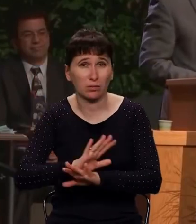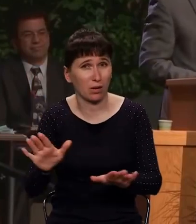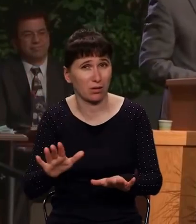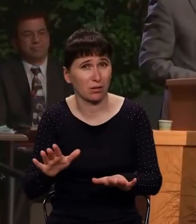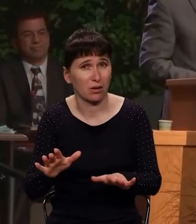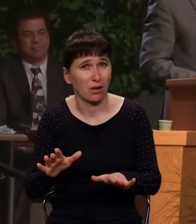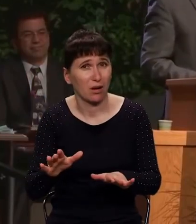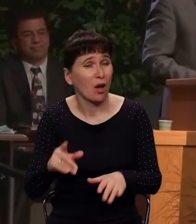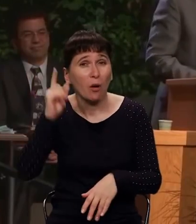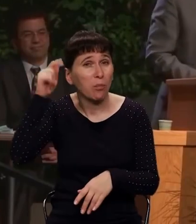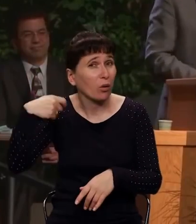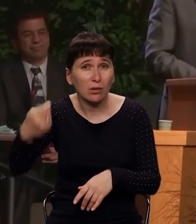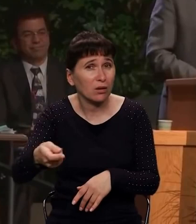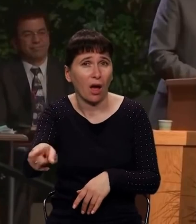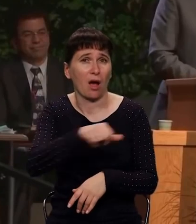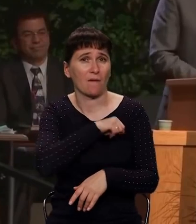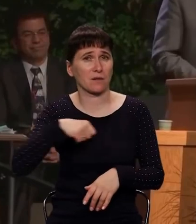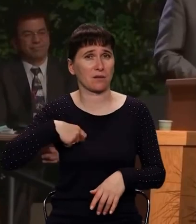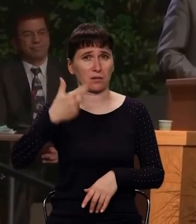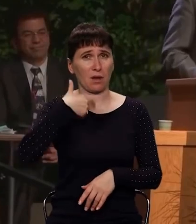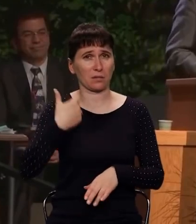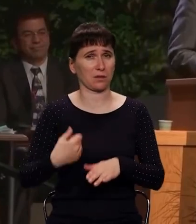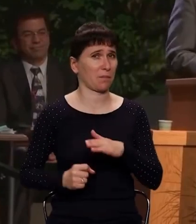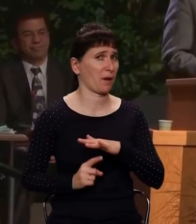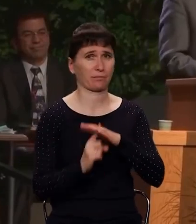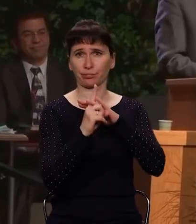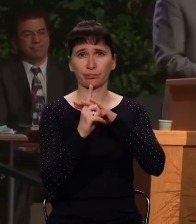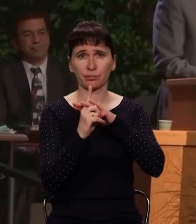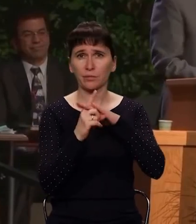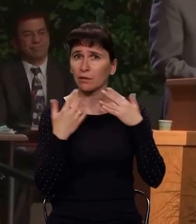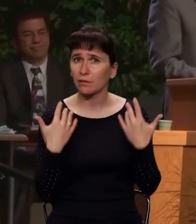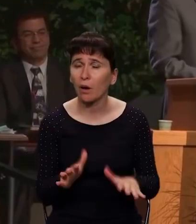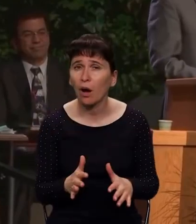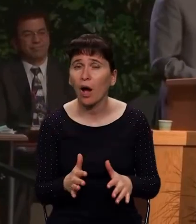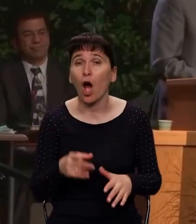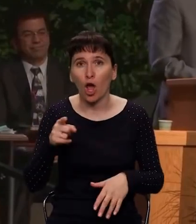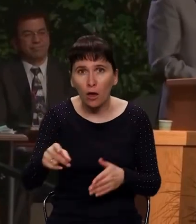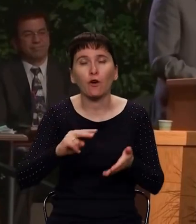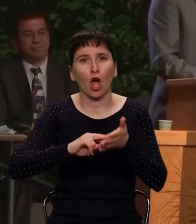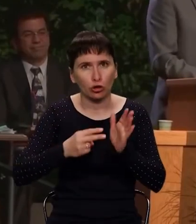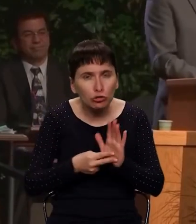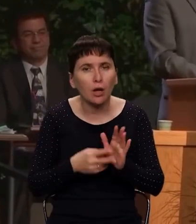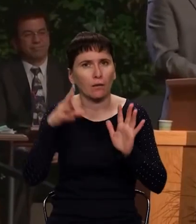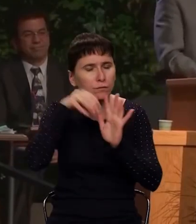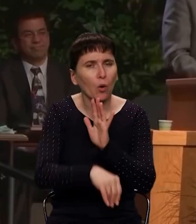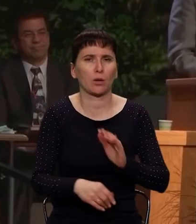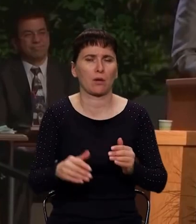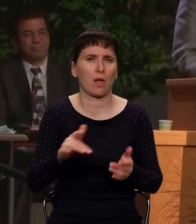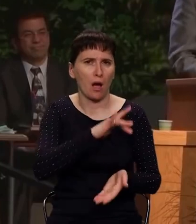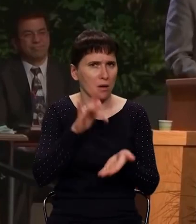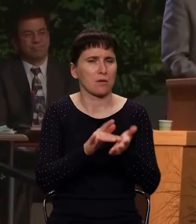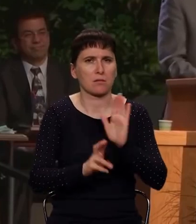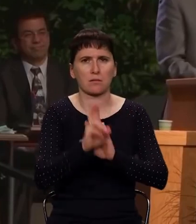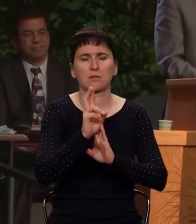право. Она назвала, это была самозванка в этой церкви. Но что интересно, она была член феотирской церкви.